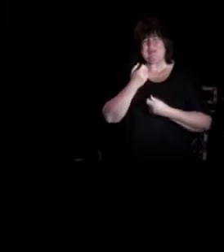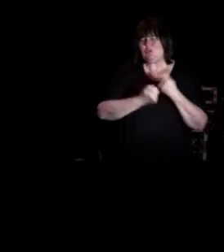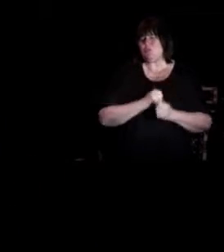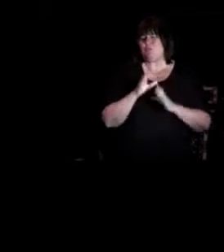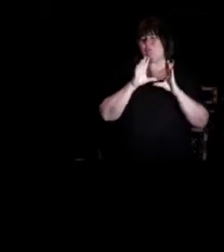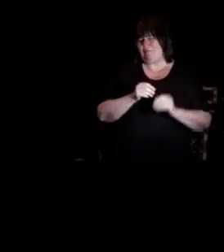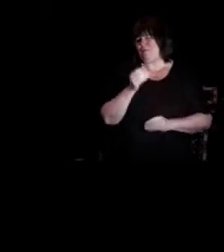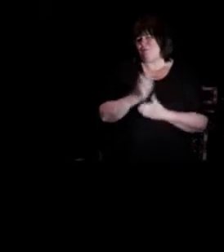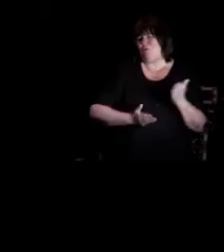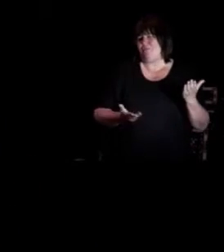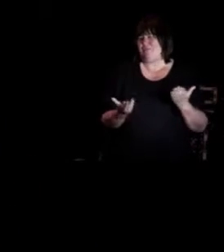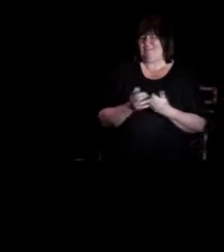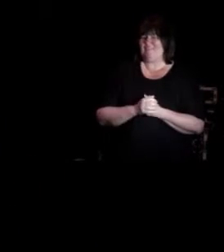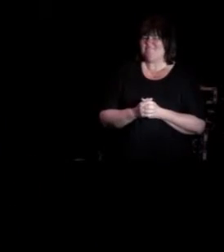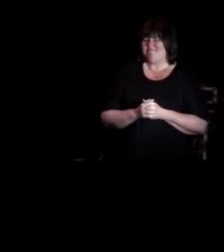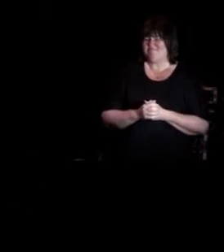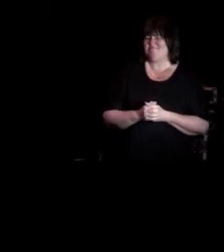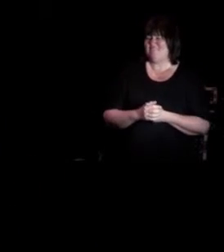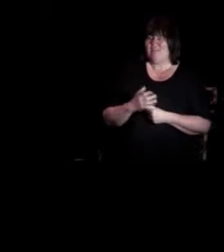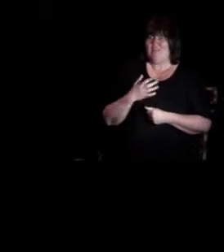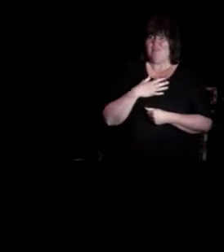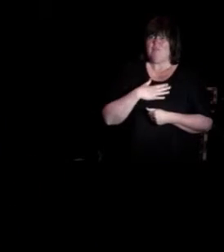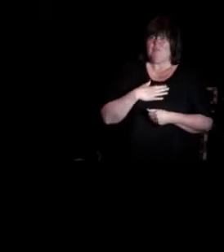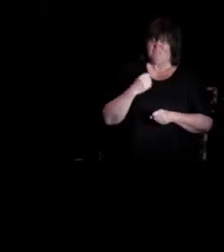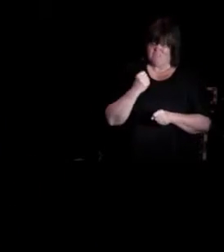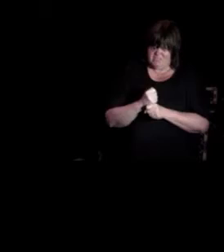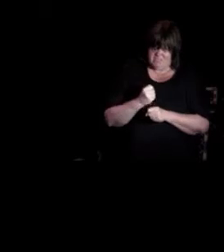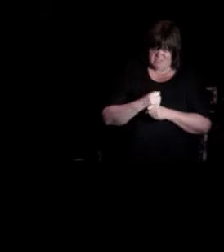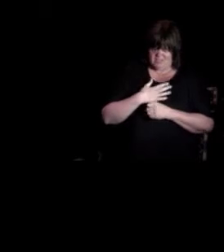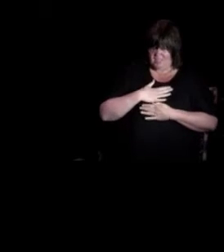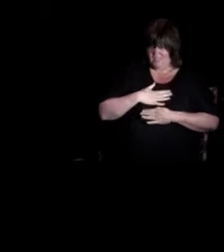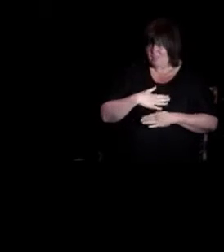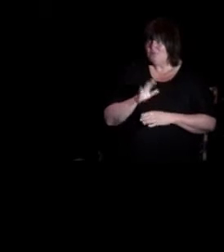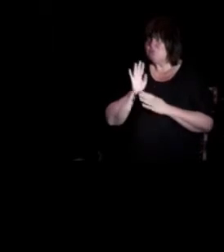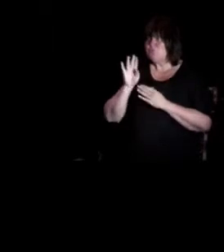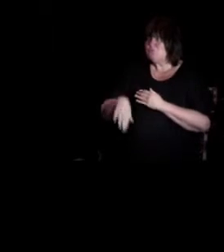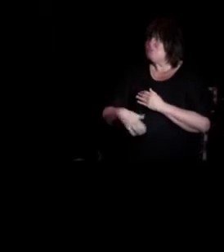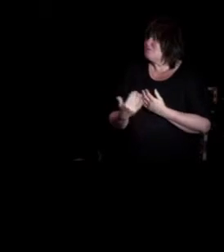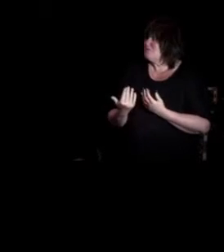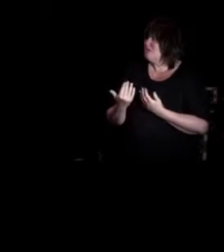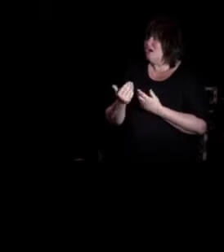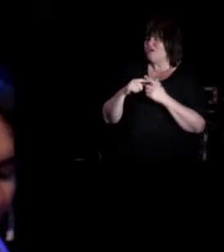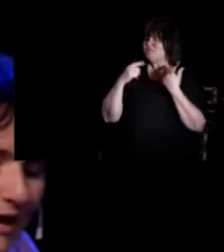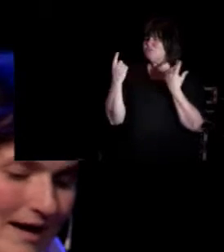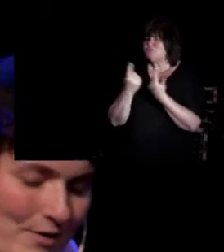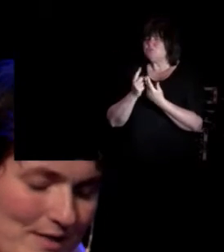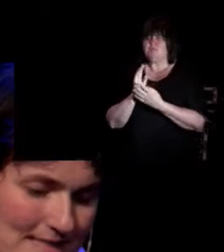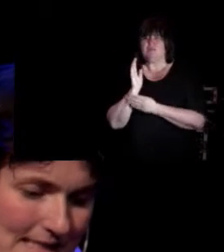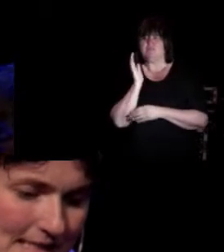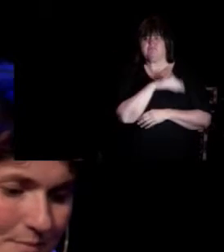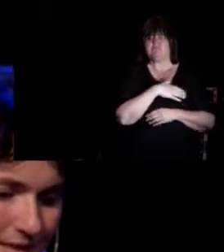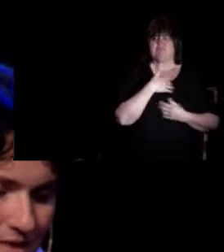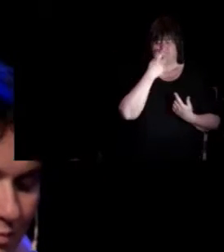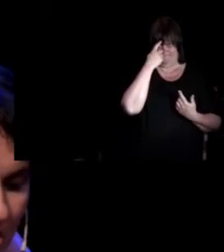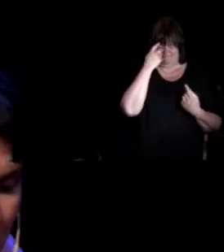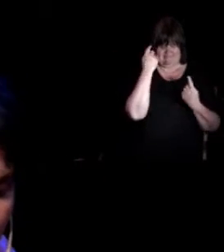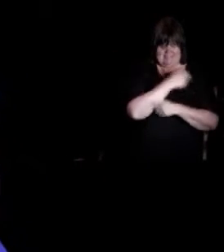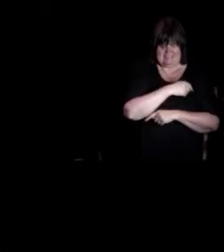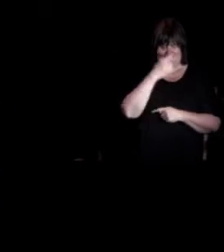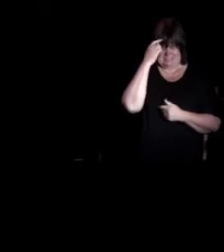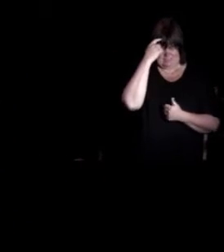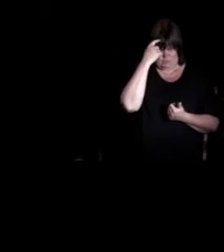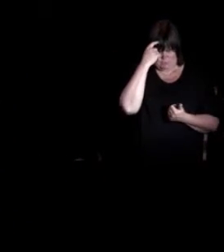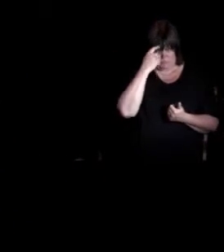Men jeg gikk ganske desilusjonert ut av studiet. Og jeg stilte meg det spørsmålet,